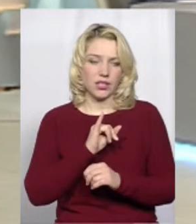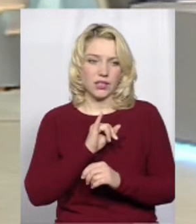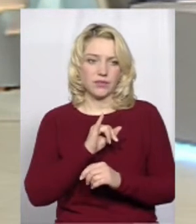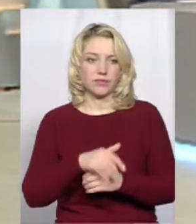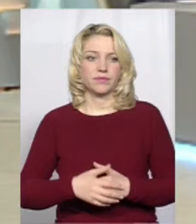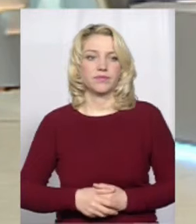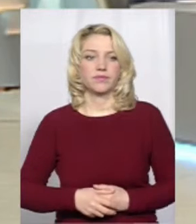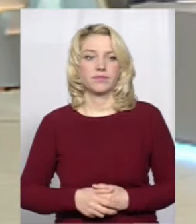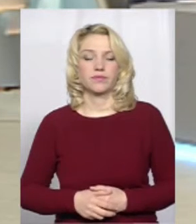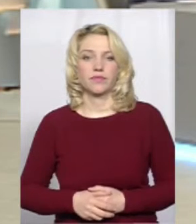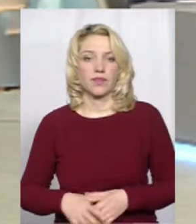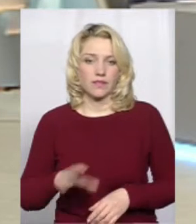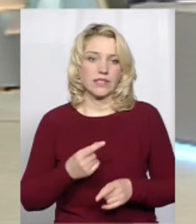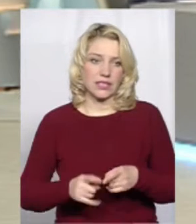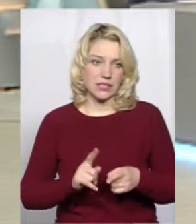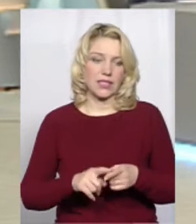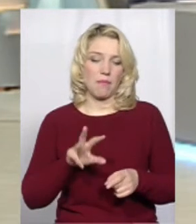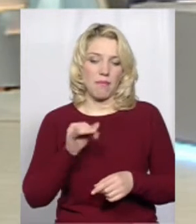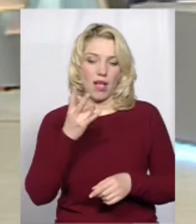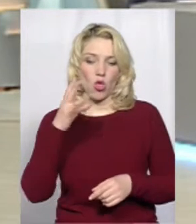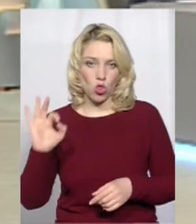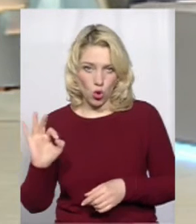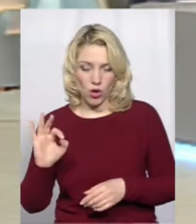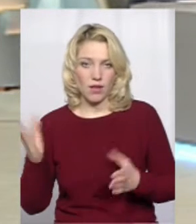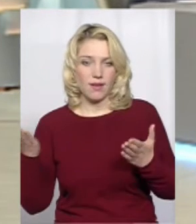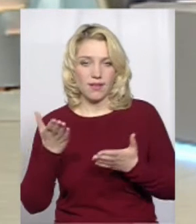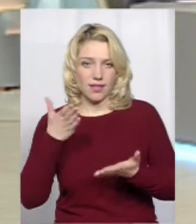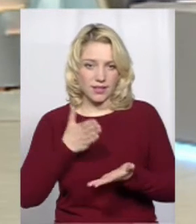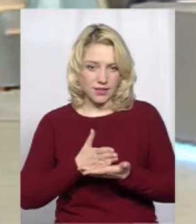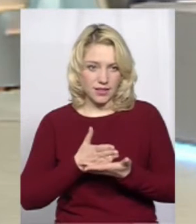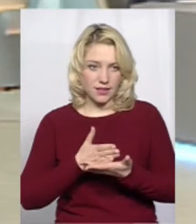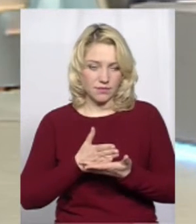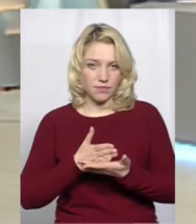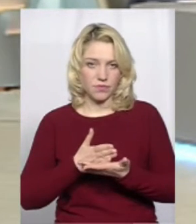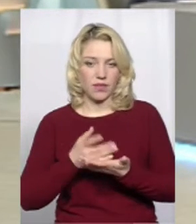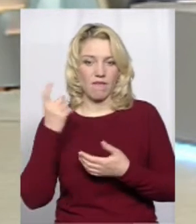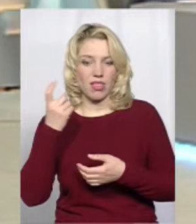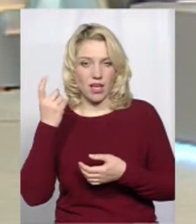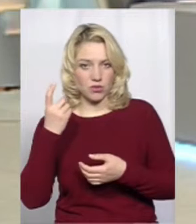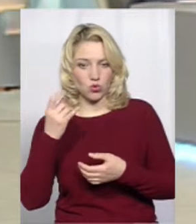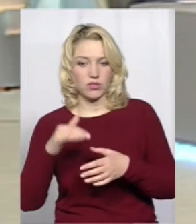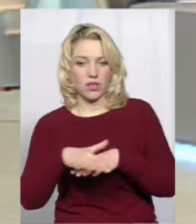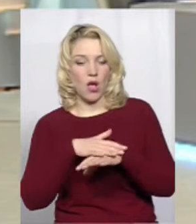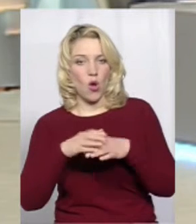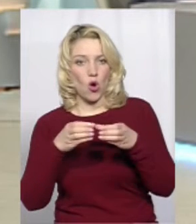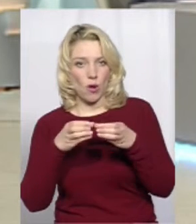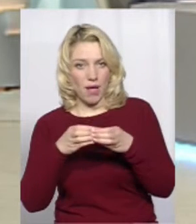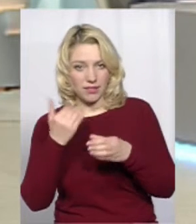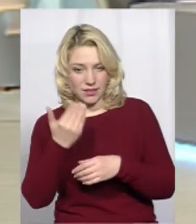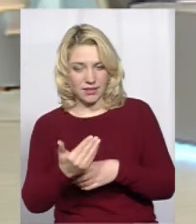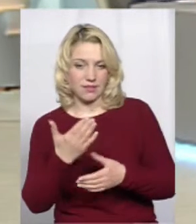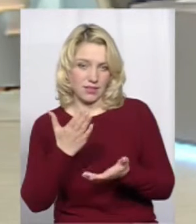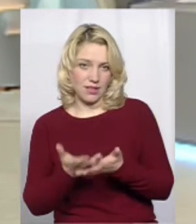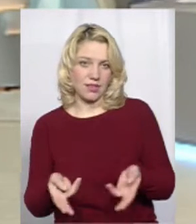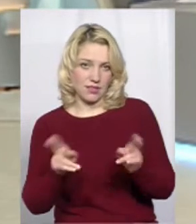І все це майно, яке є в власності громади, воно залишається в